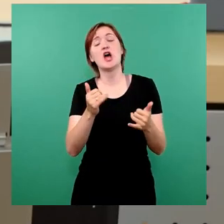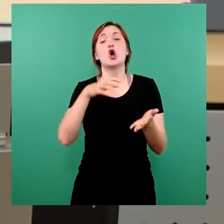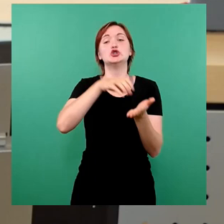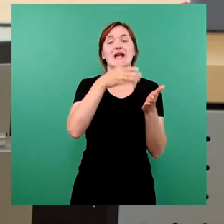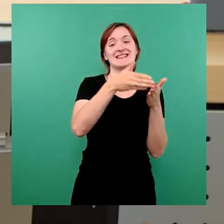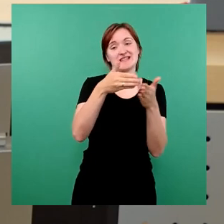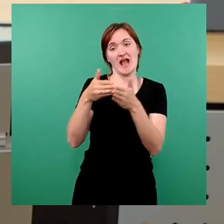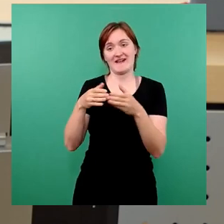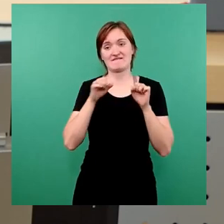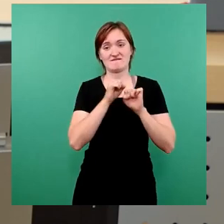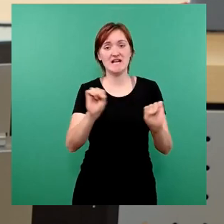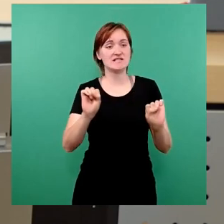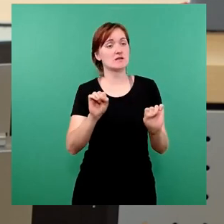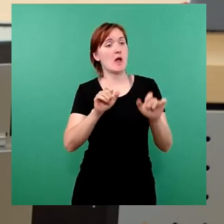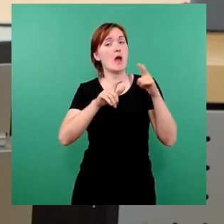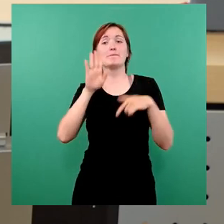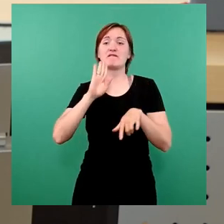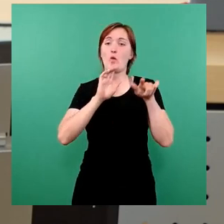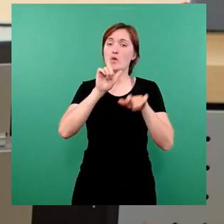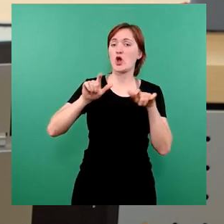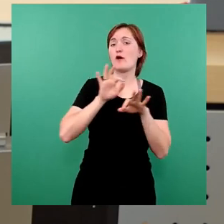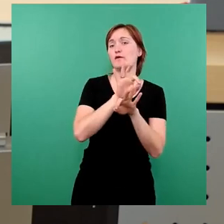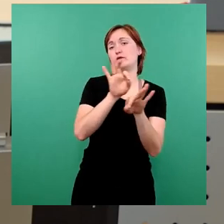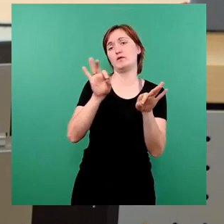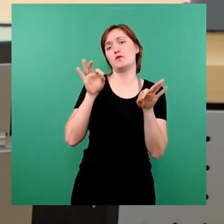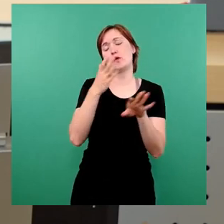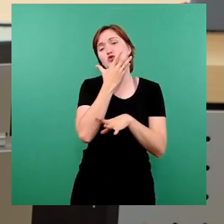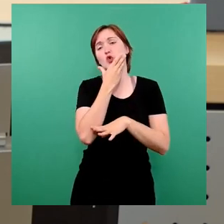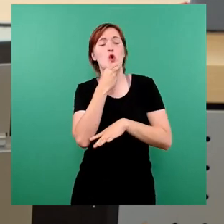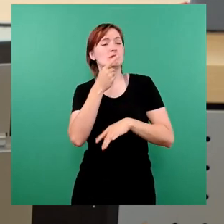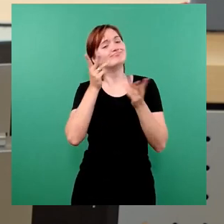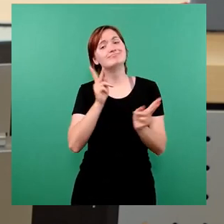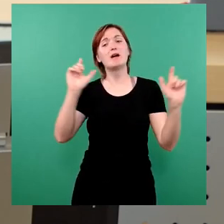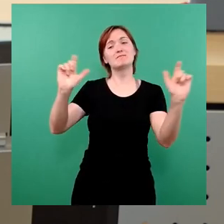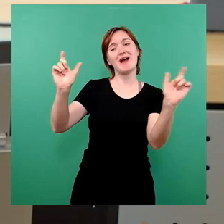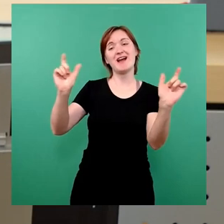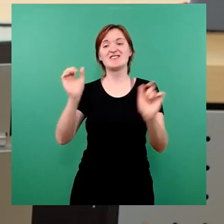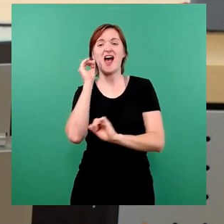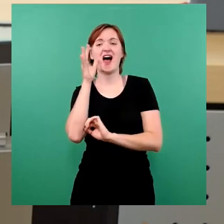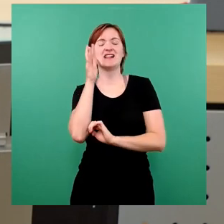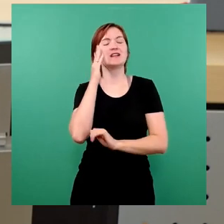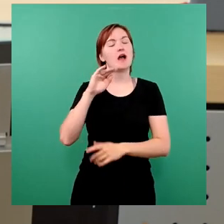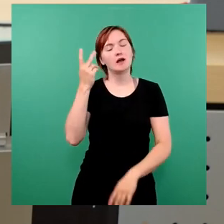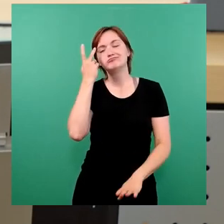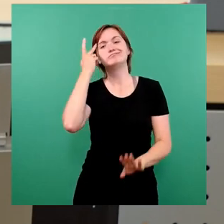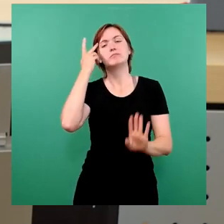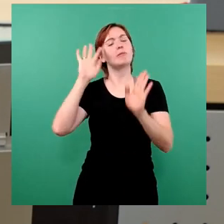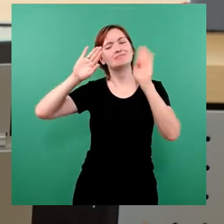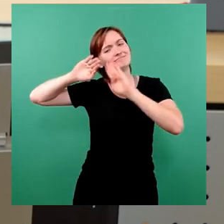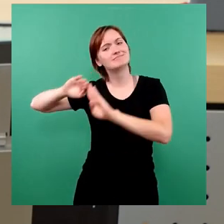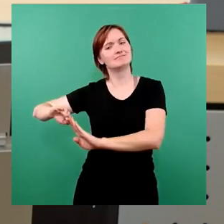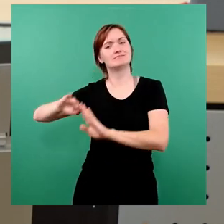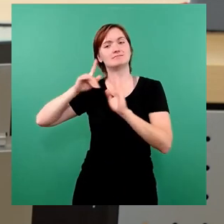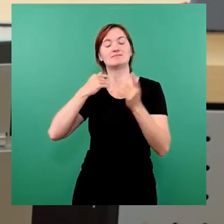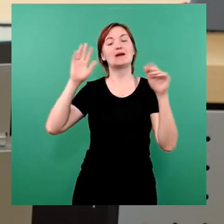wunderbare Gelegenheit für die Bewohner, diese schöne Stadt auch mal zu feiern und mal die Alltagsrücken hinter sich zu lassen. Und da haben wir eine Reihe